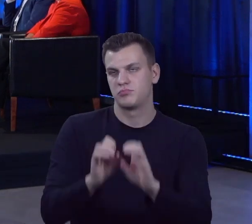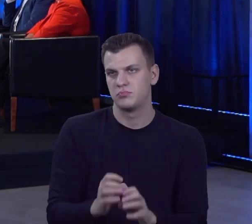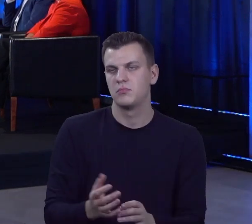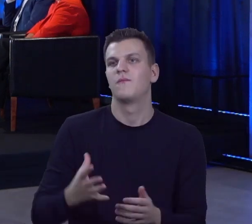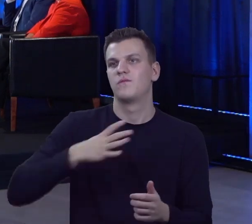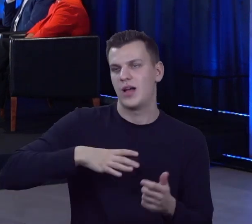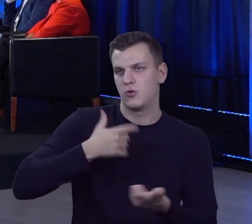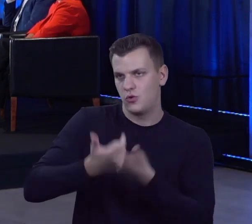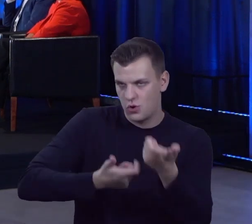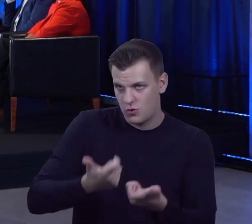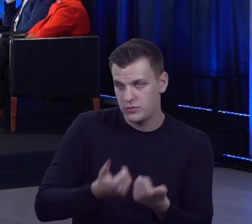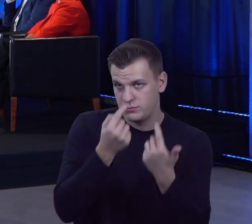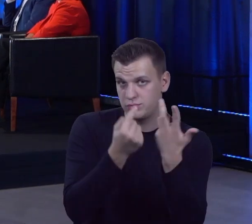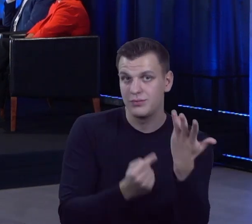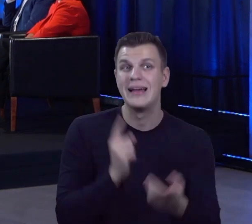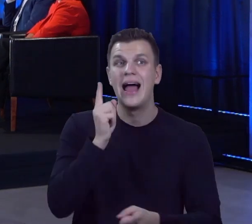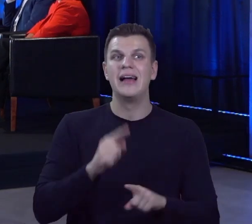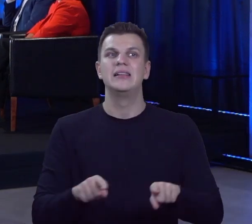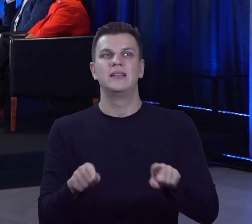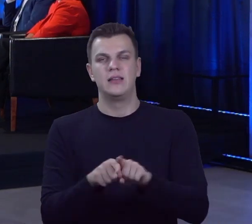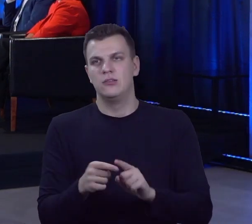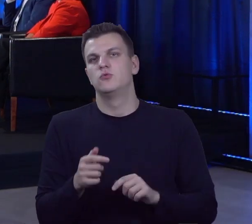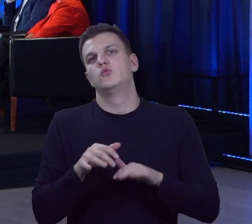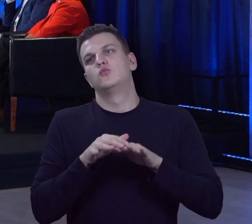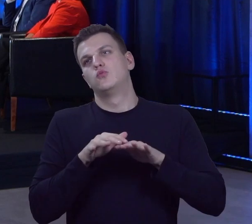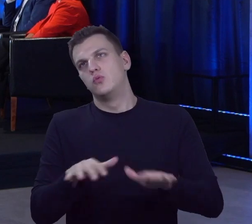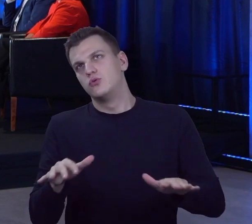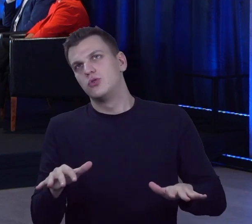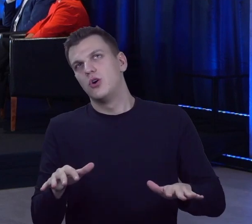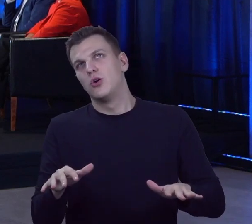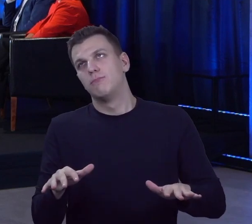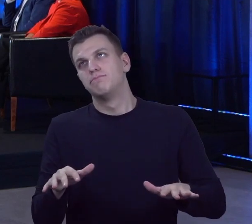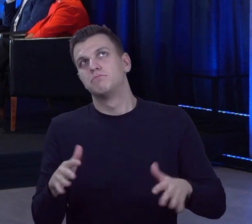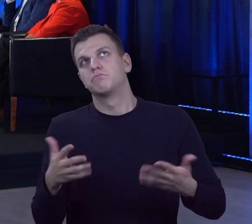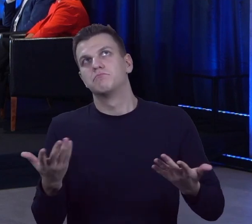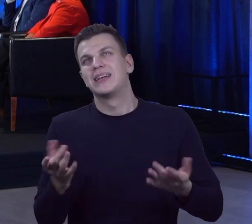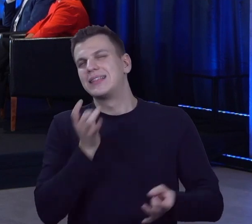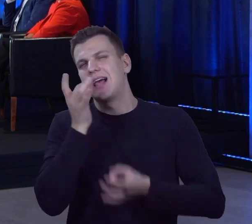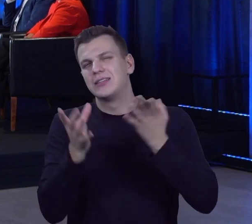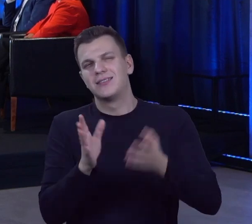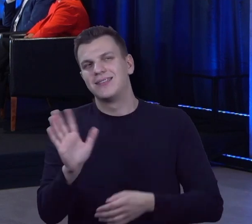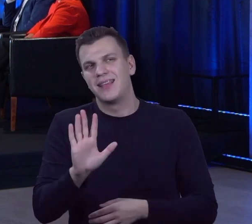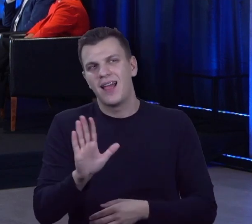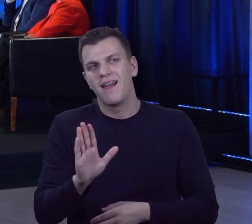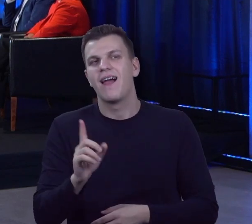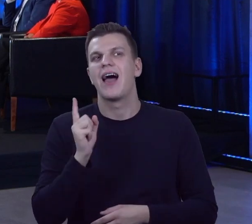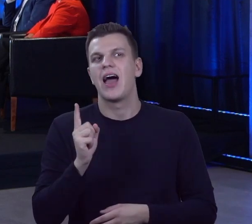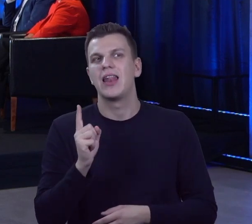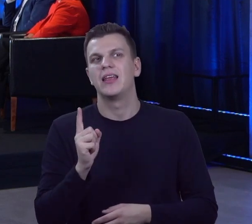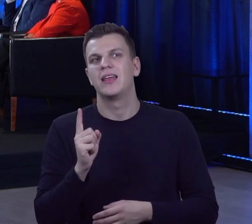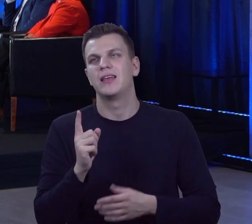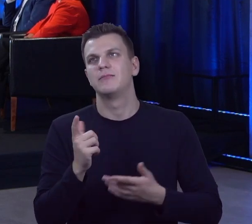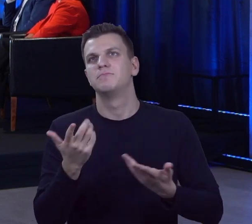też wiele rzeczy, no nie powiem żali, ale takiego gorzkiego jakiegoś